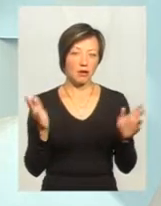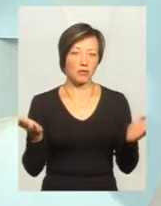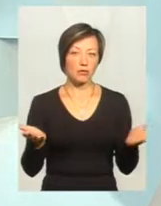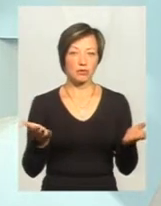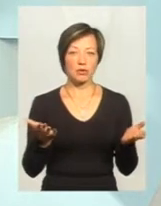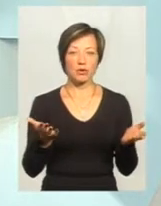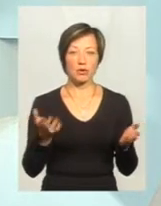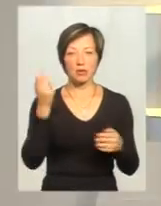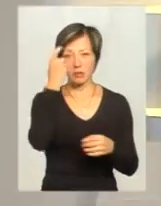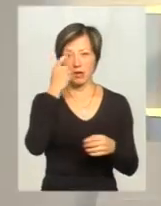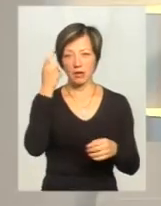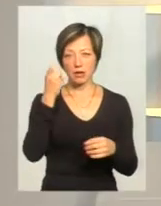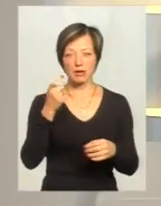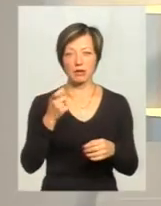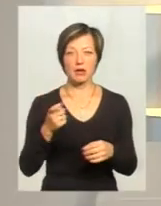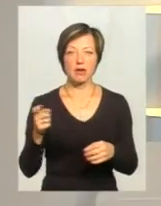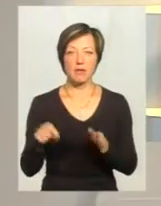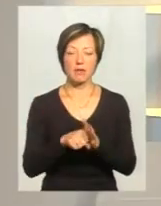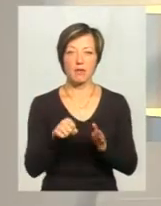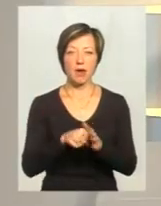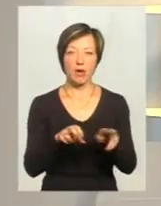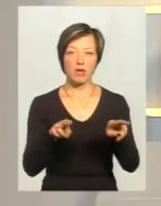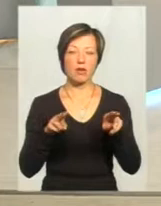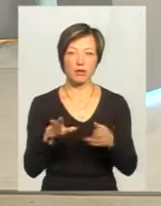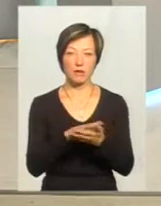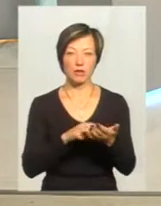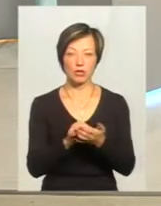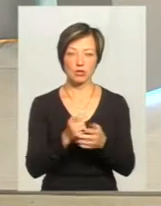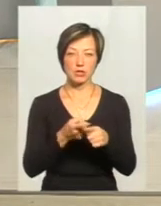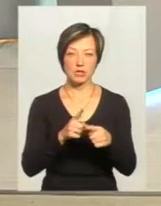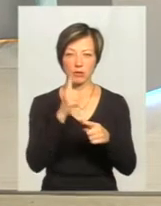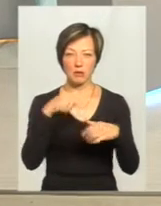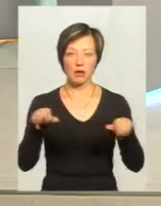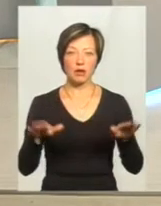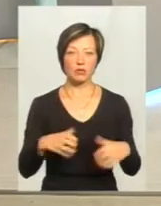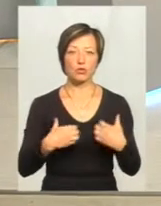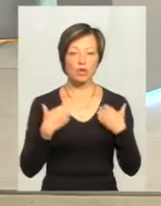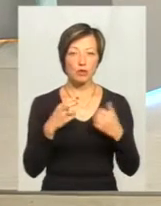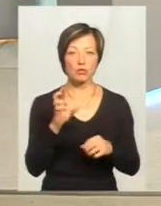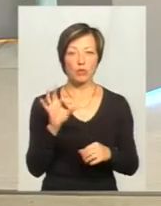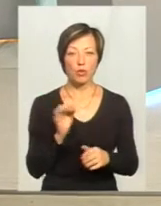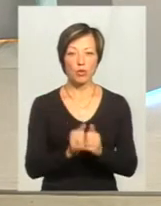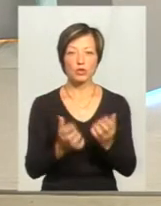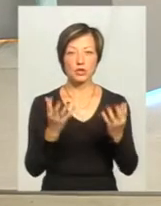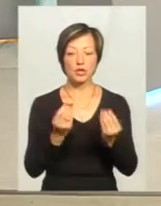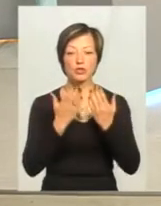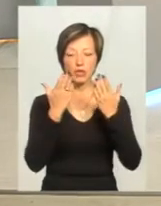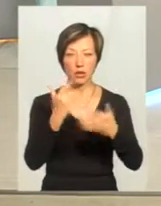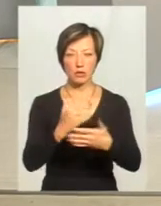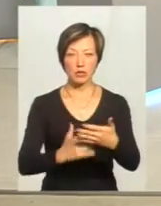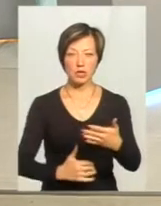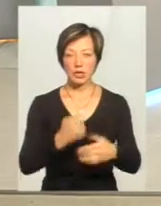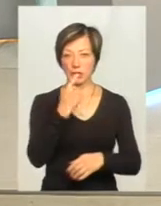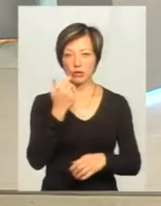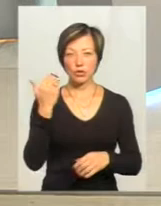якісь п'яні браконьєри просто-напросто винищують цих лебедів. І це дуже страшно, тому що кожен день читають ці пости, і от